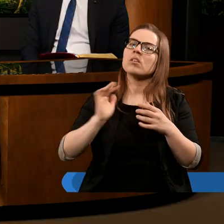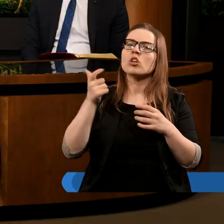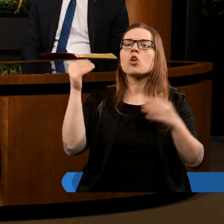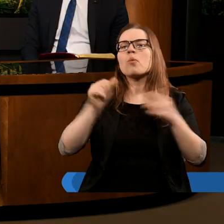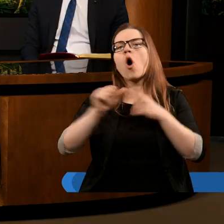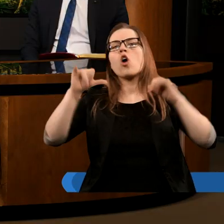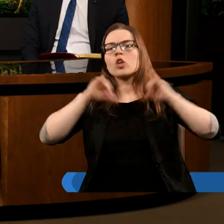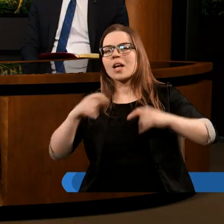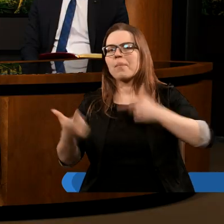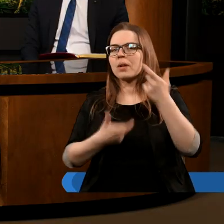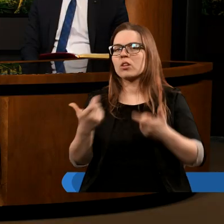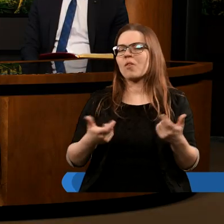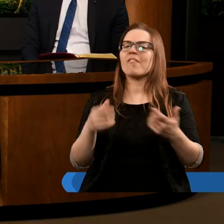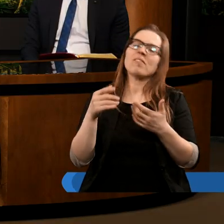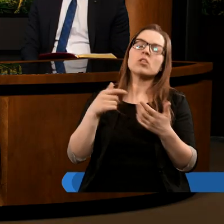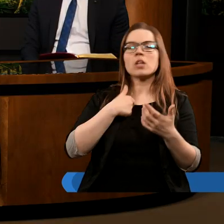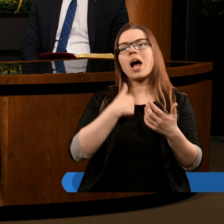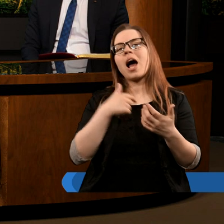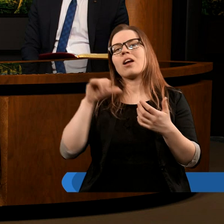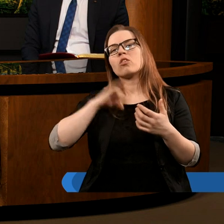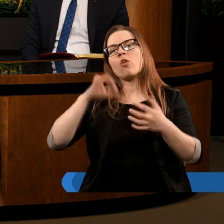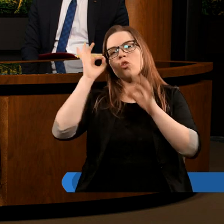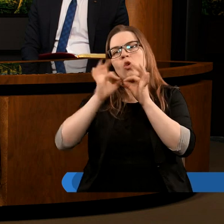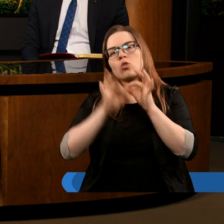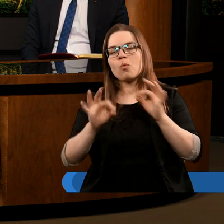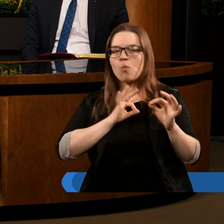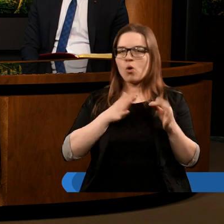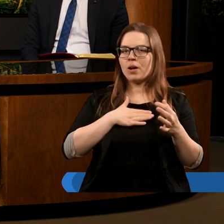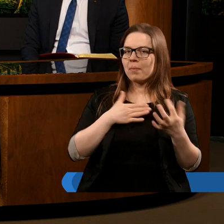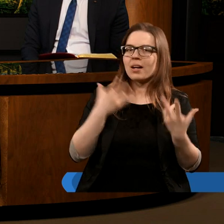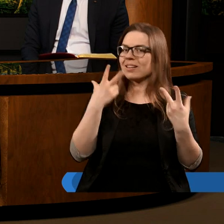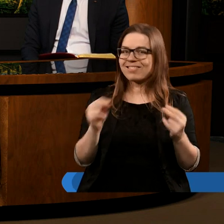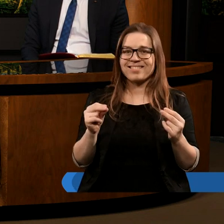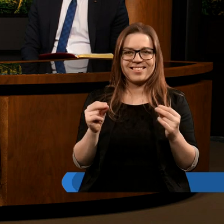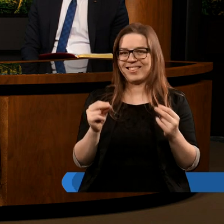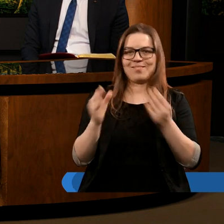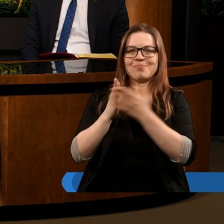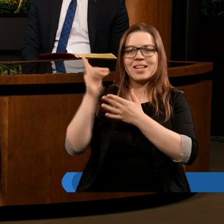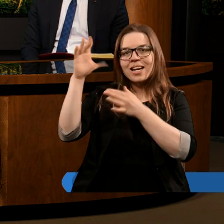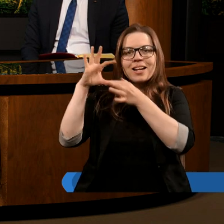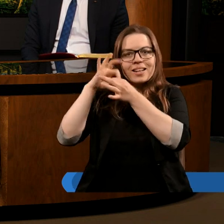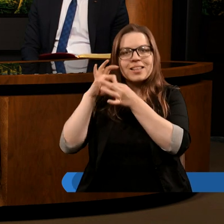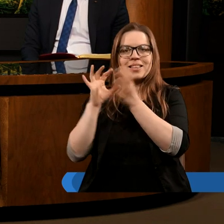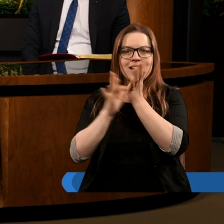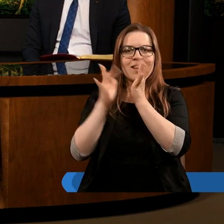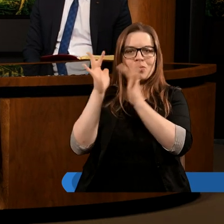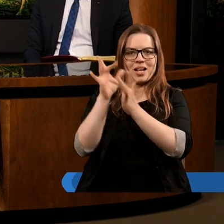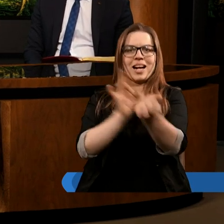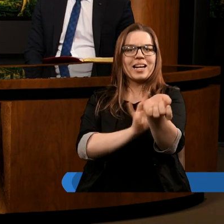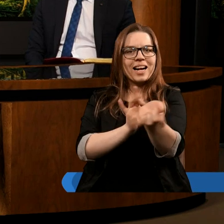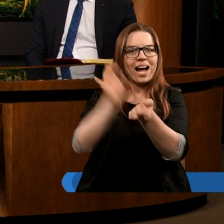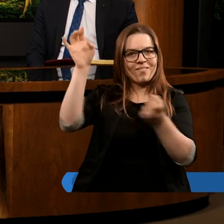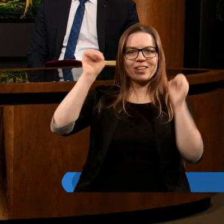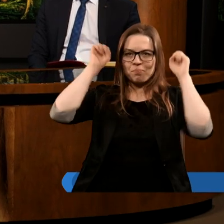od siebie, wypracować swego rodzaju doskonałość, ale właśnie przez Jezusa, przez krew baranka został